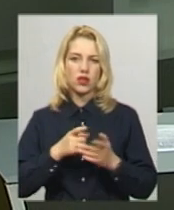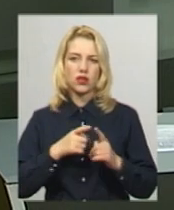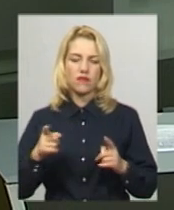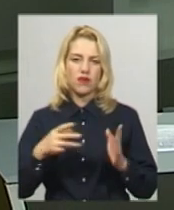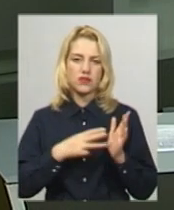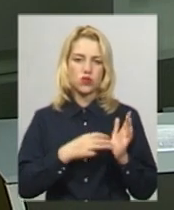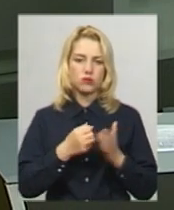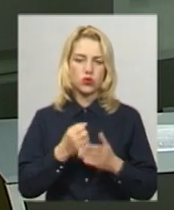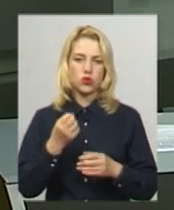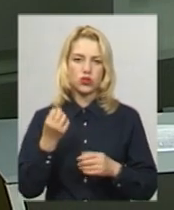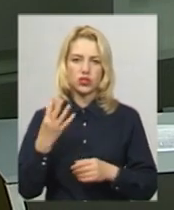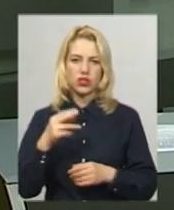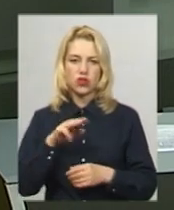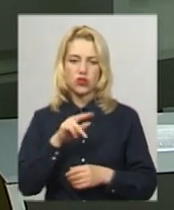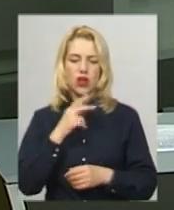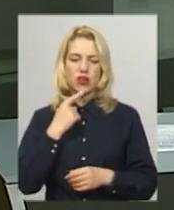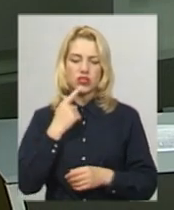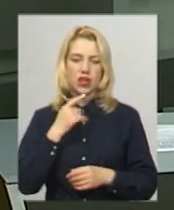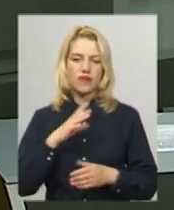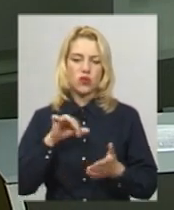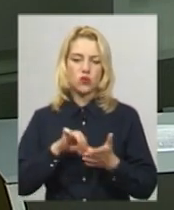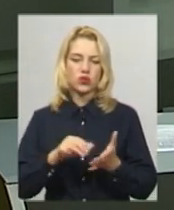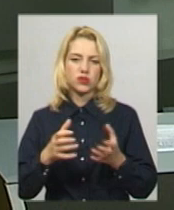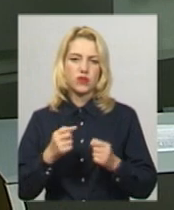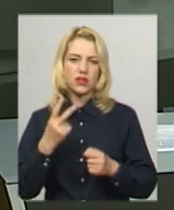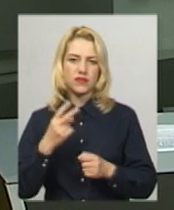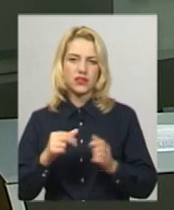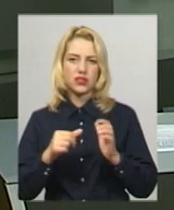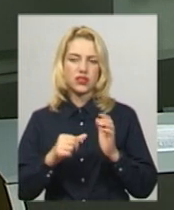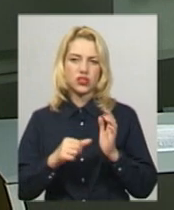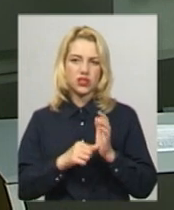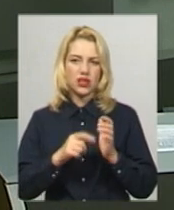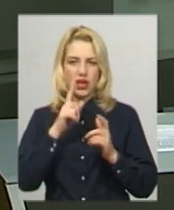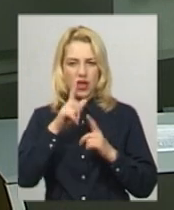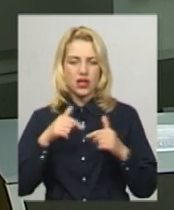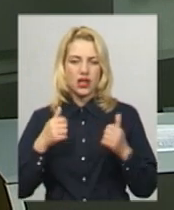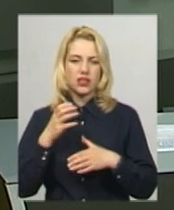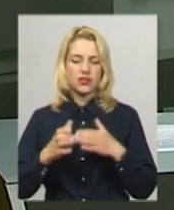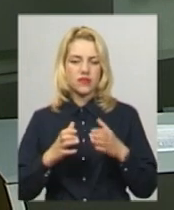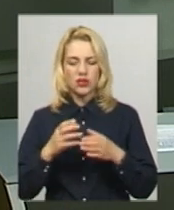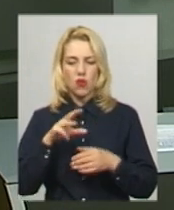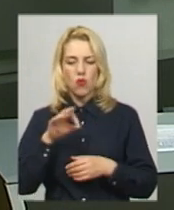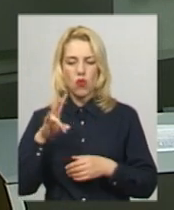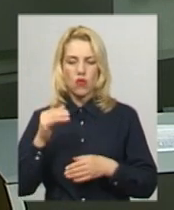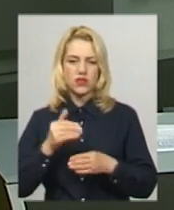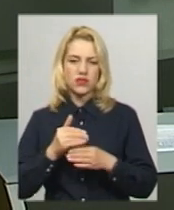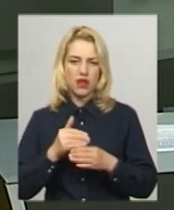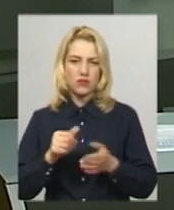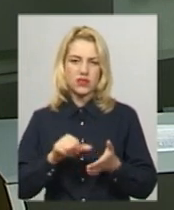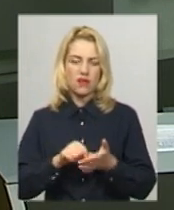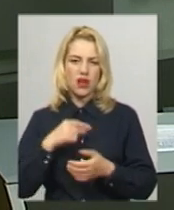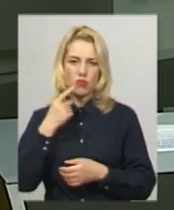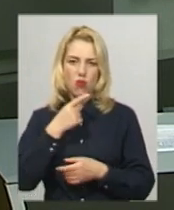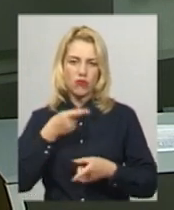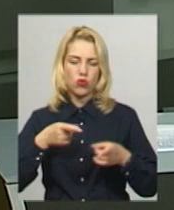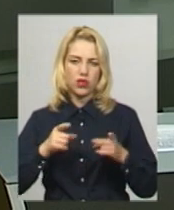червня. Участь у ньому взяли актори з шести країн світу. Моновистави вони представляли мовами оригіналу. На закритті фестивалю у